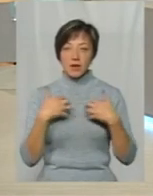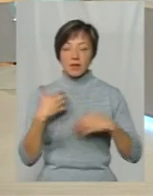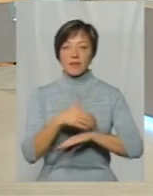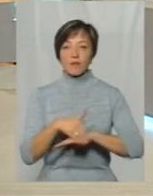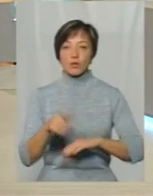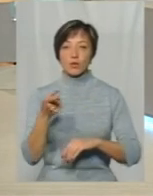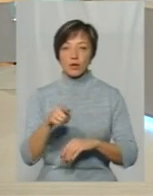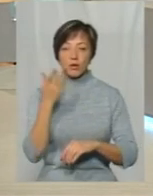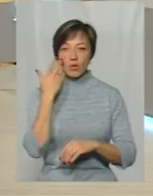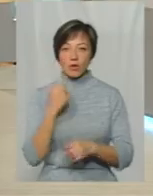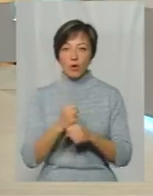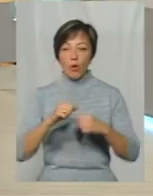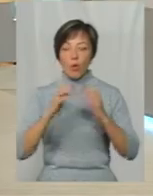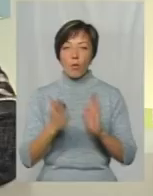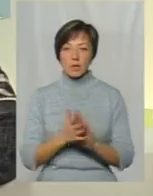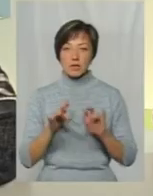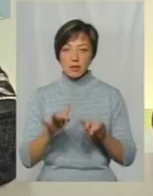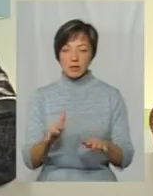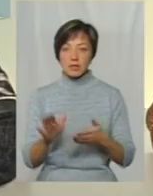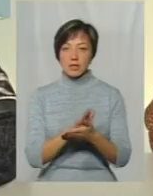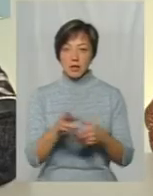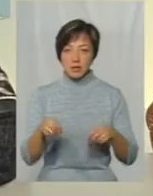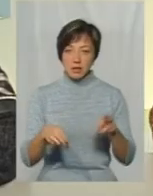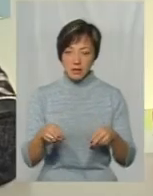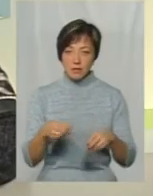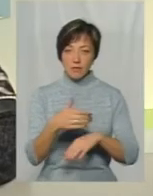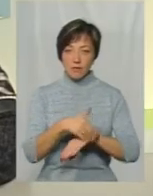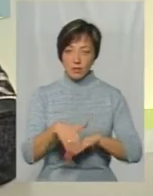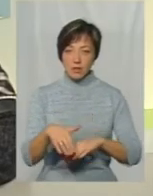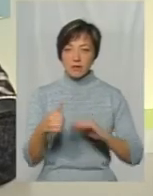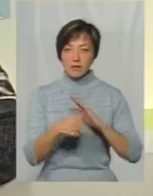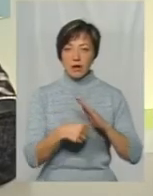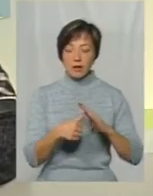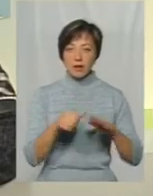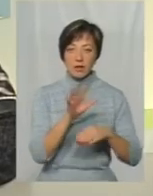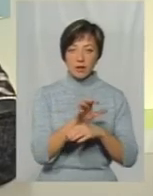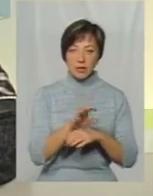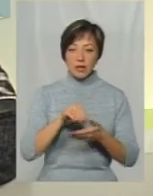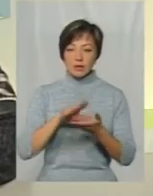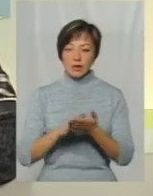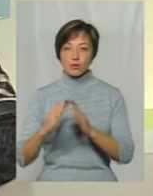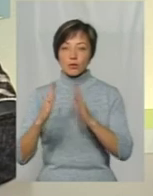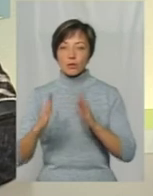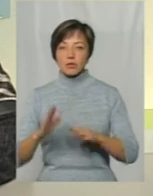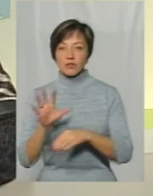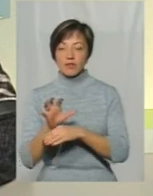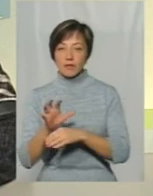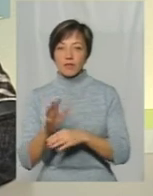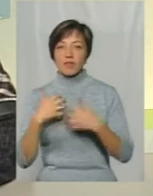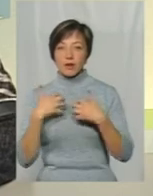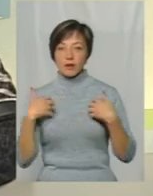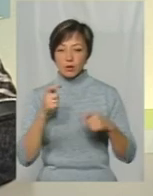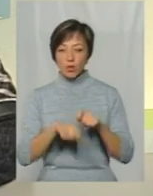тоді, коли буде вжито комплекс заходів Це стерилізація вуличних тварин Реєстрація і ідентифікація домашніх тварин Контроль за